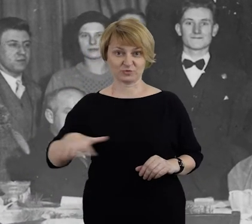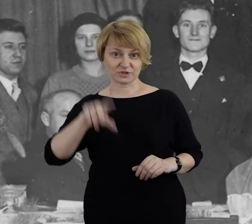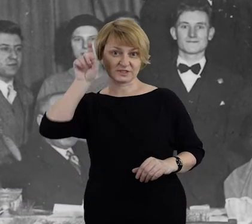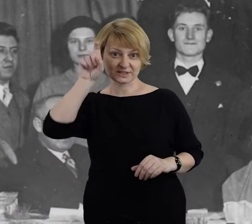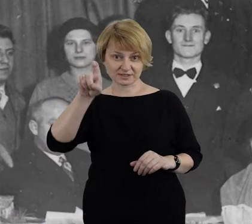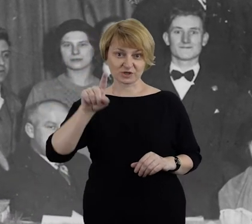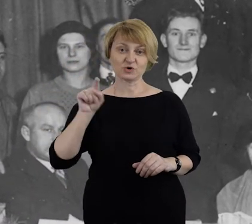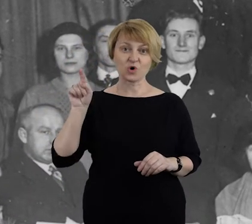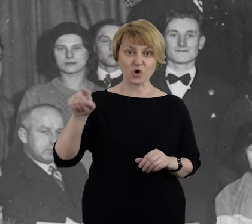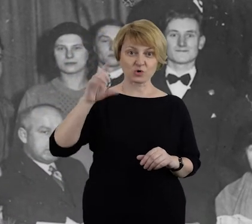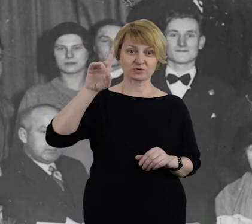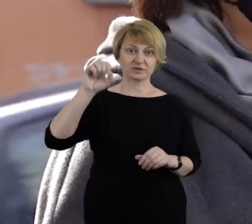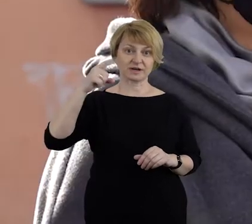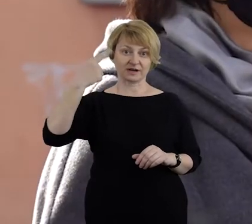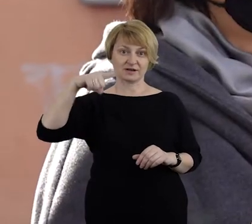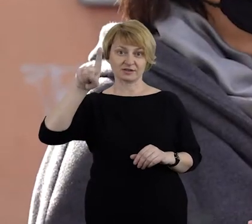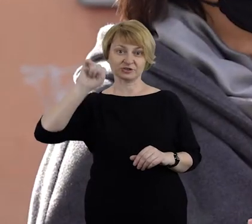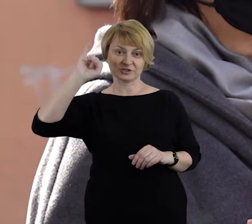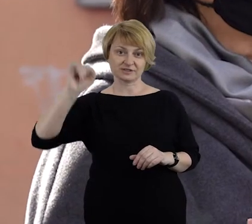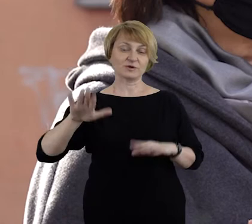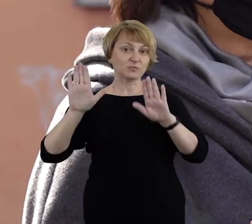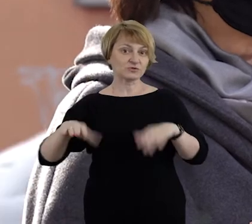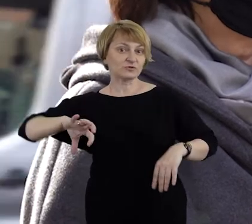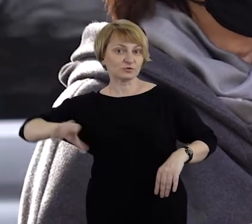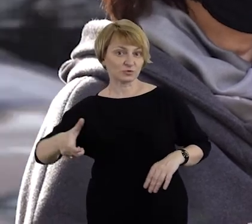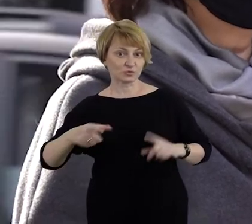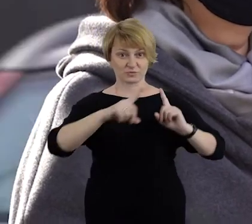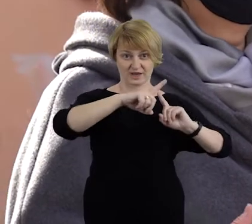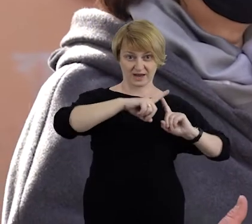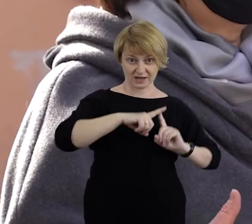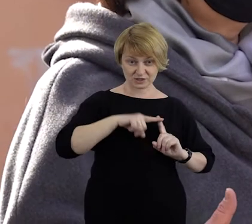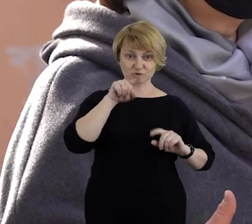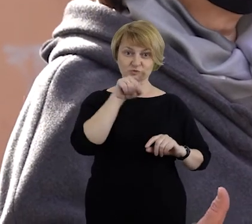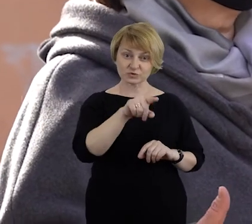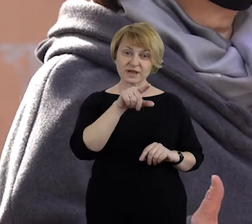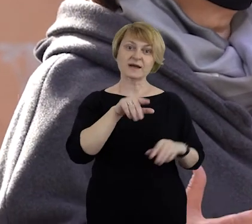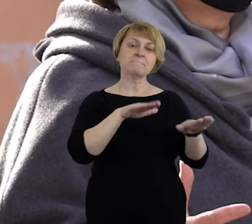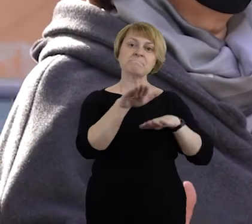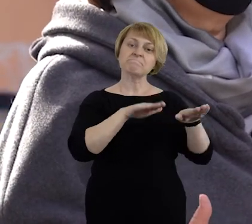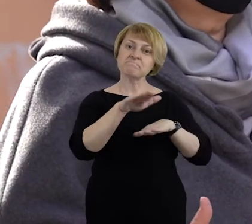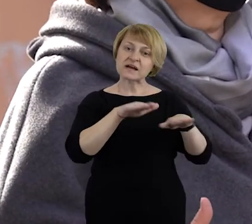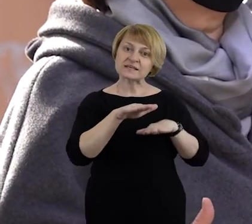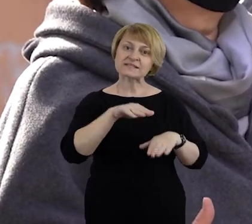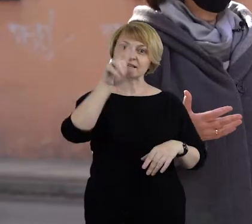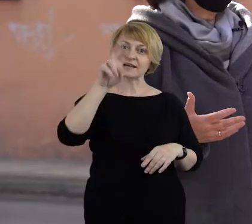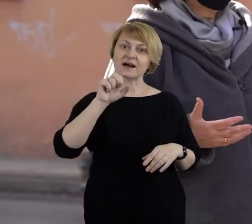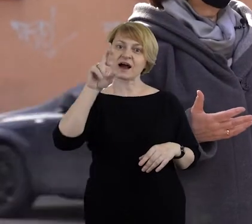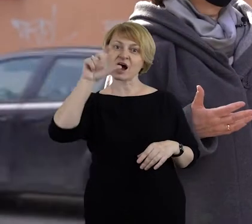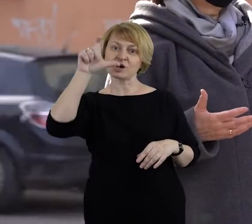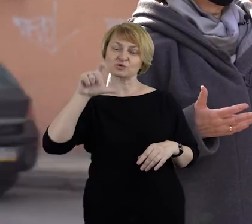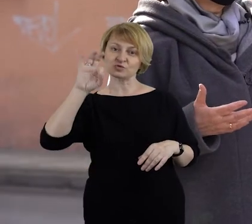to właśnie Teodor Gadziński pozwolił harcerzom tutaj mieć takie swoje miejsce.